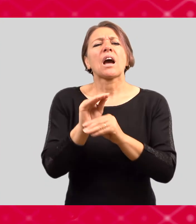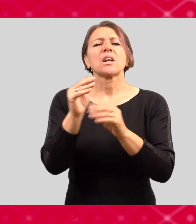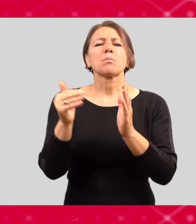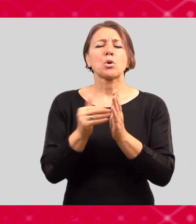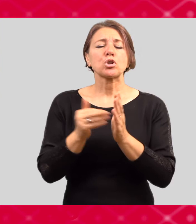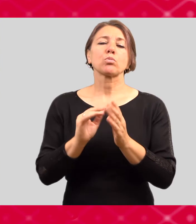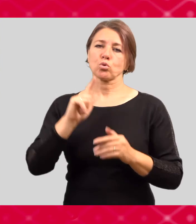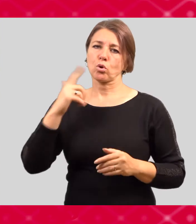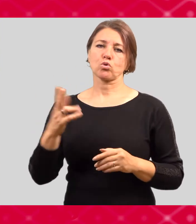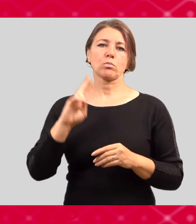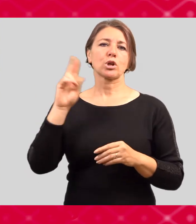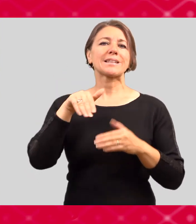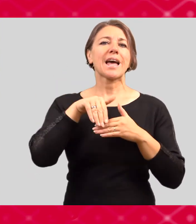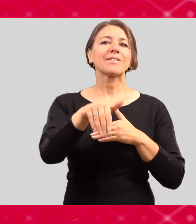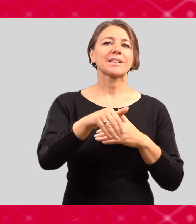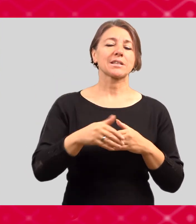zapsat do této evidence.